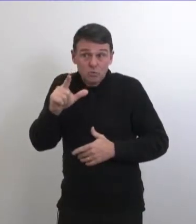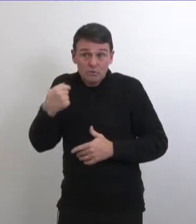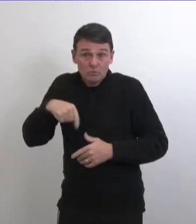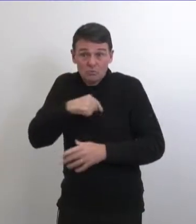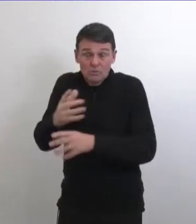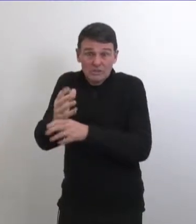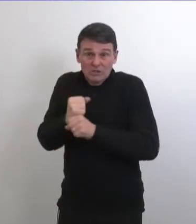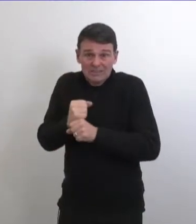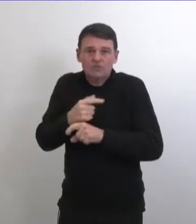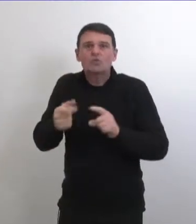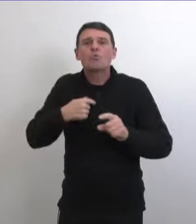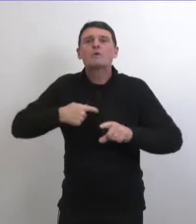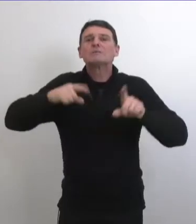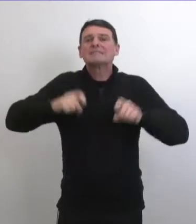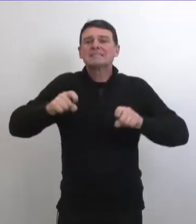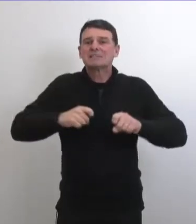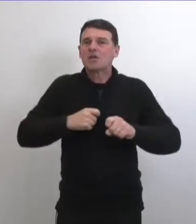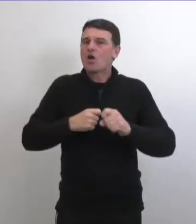utilise